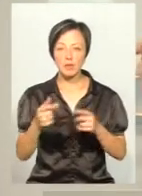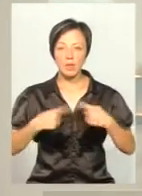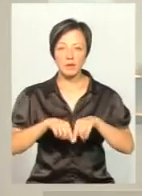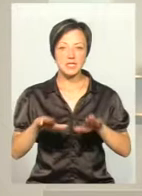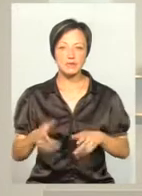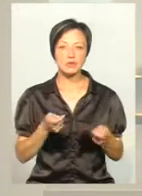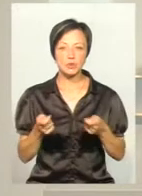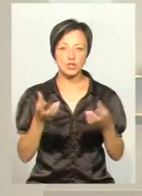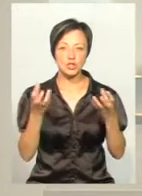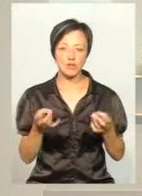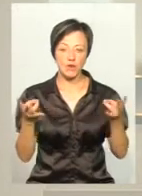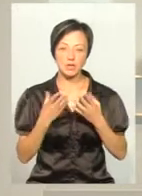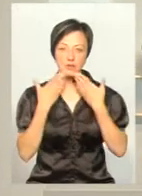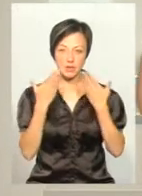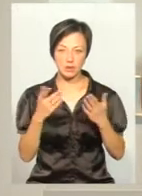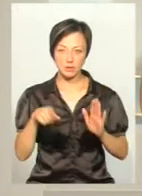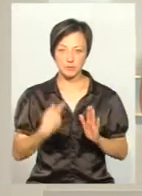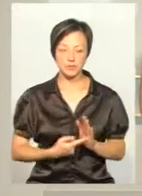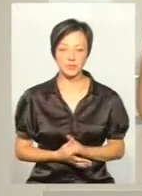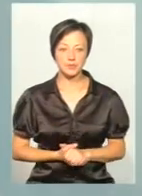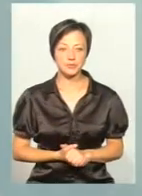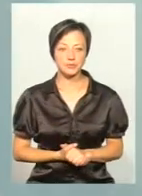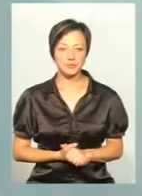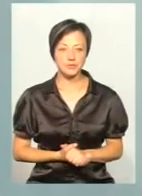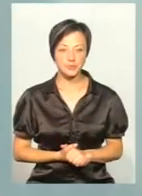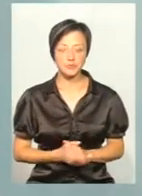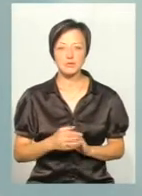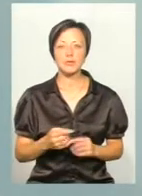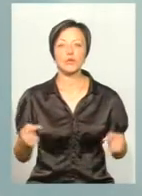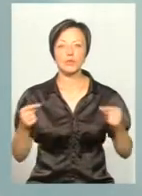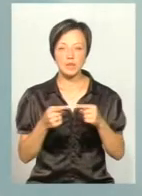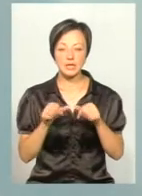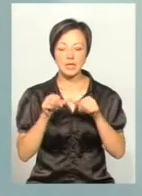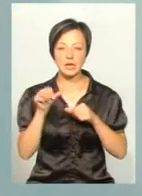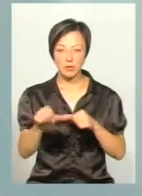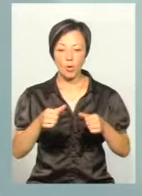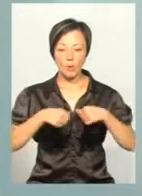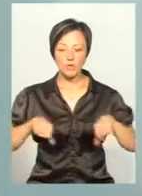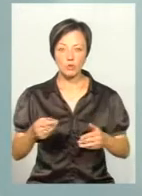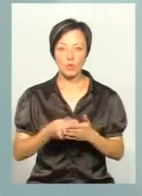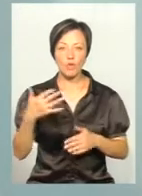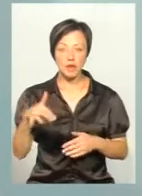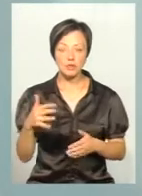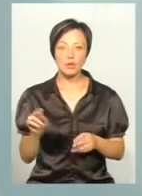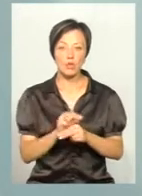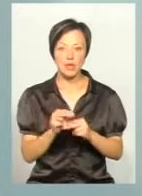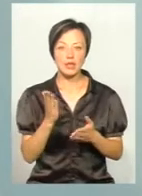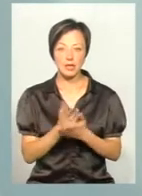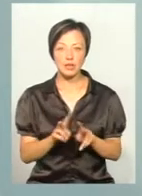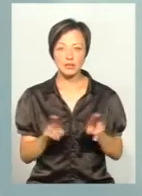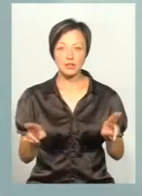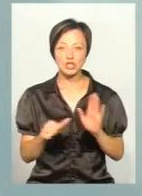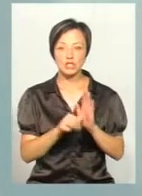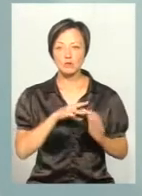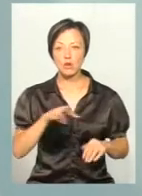місцевого самоврідання, ще варто звернутися? Прошу, почати. Ну, однозначно, крім Комісії по дороговартісному лікуванню, ще є так само, 6